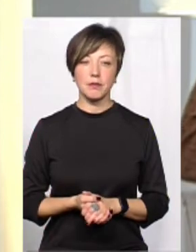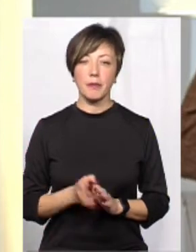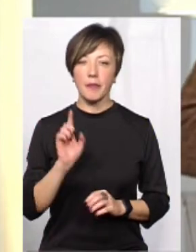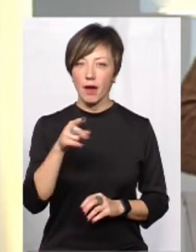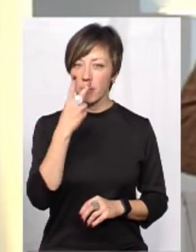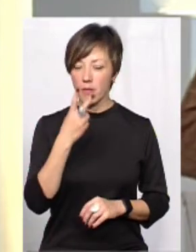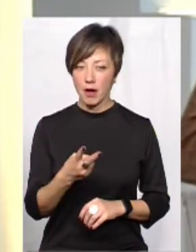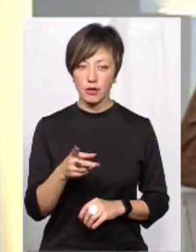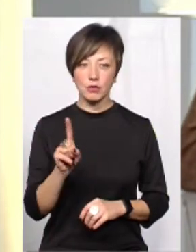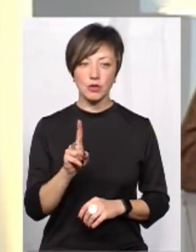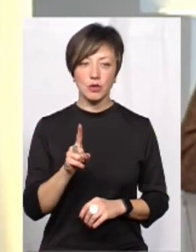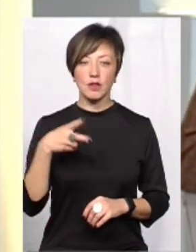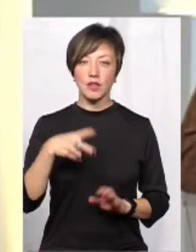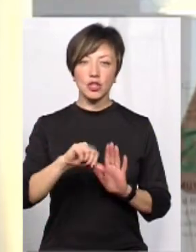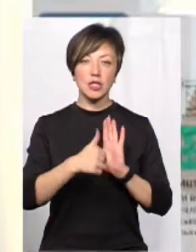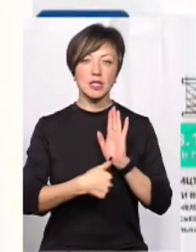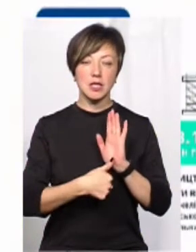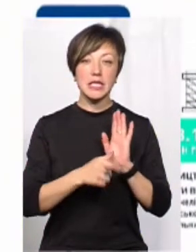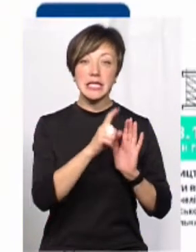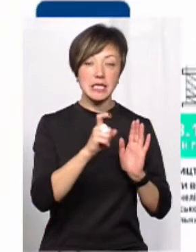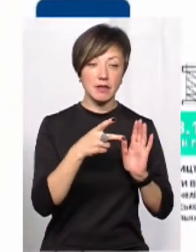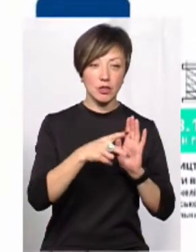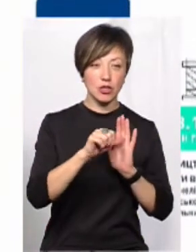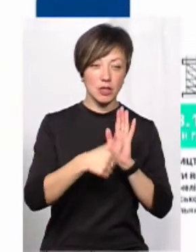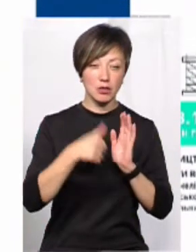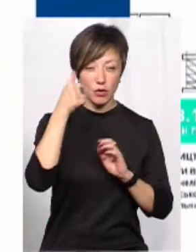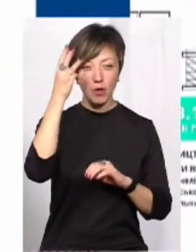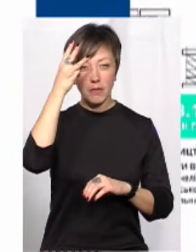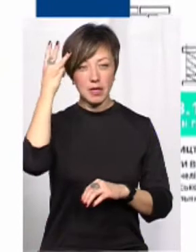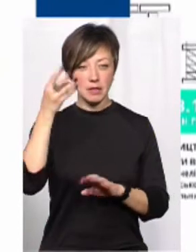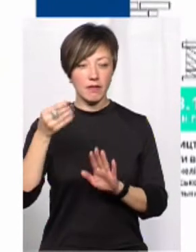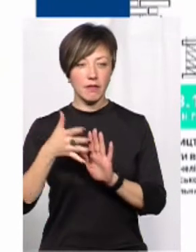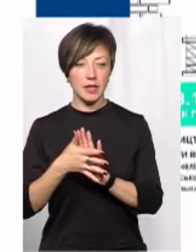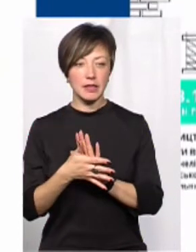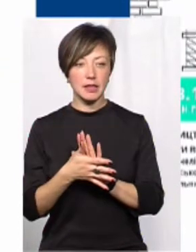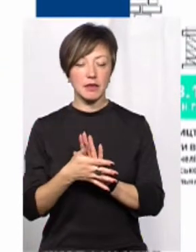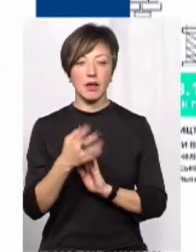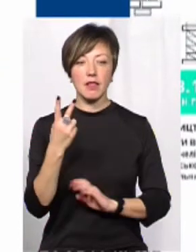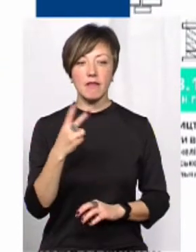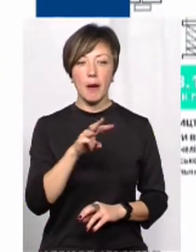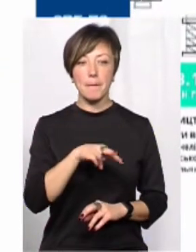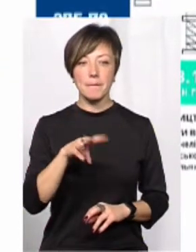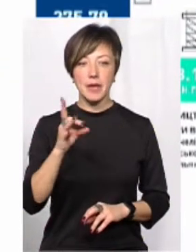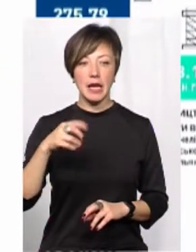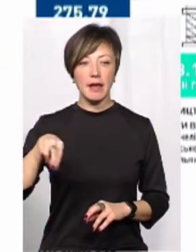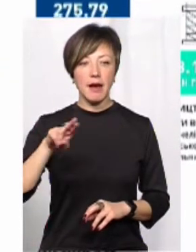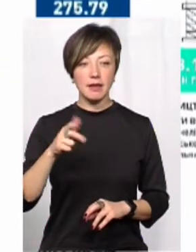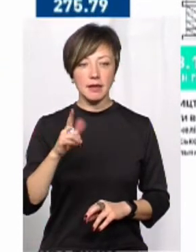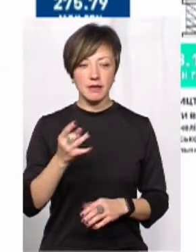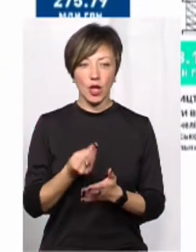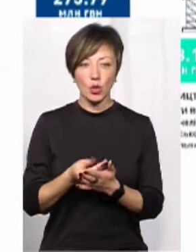Та ми бачимо, що з 2016 року Хмельницький витратив майже 2 мільярди гривень.